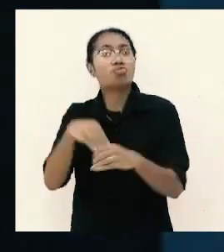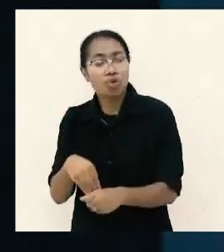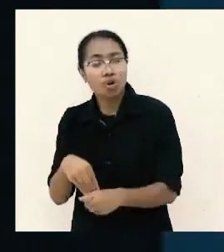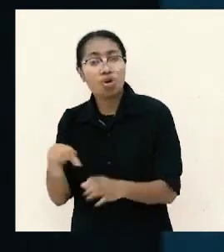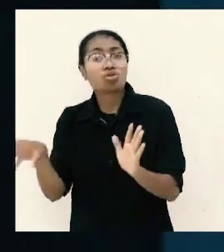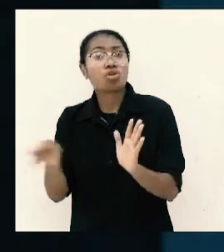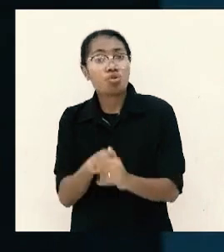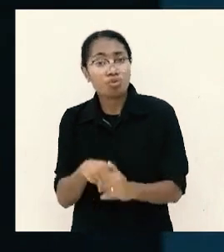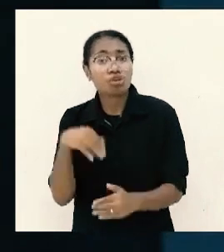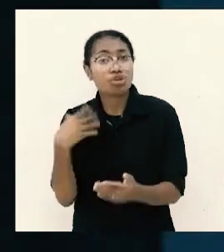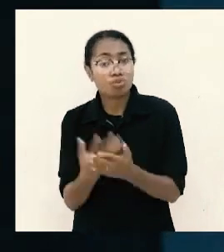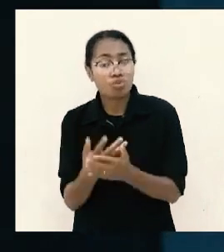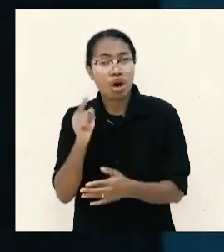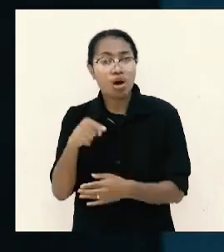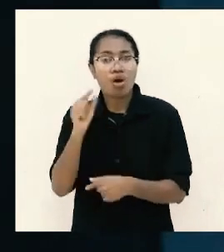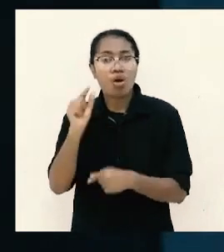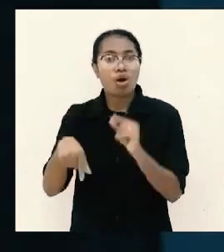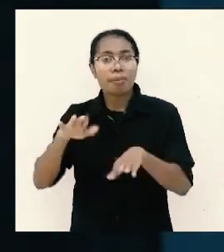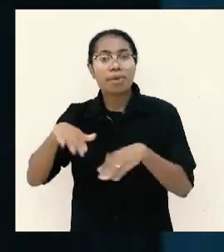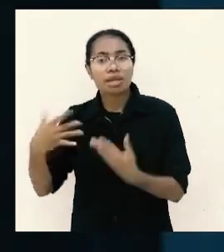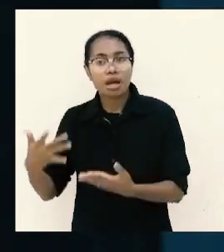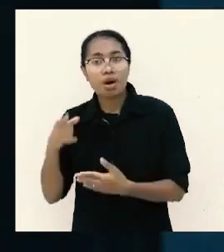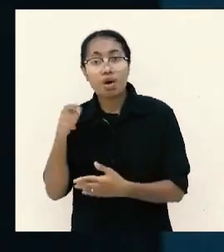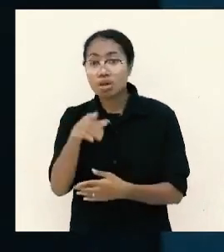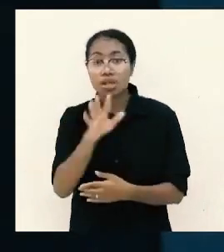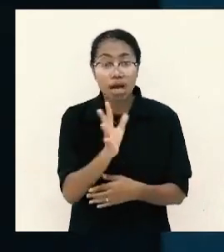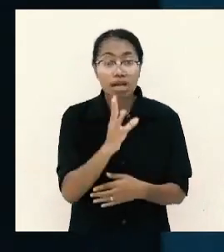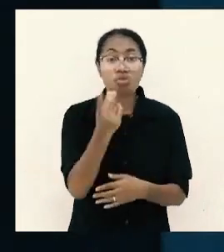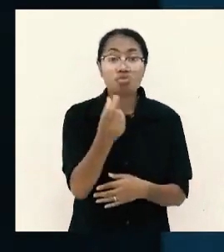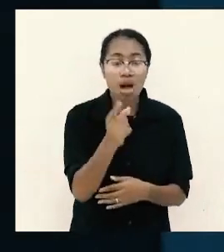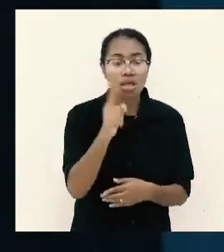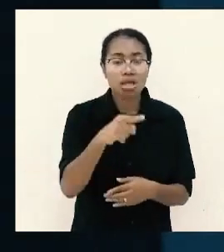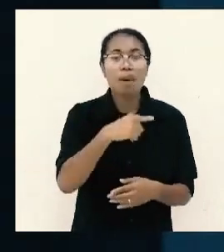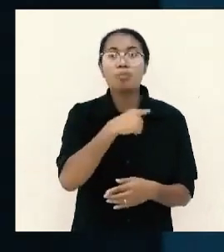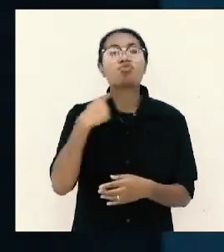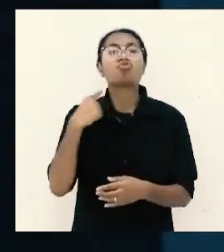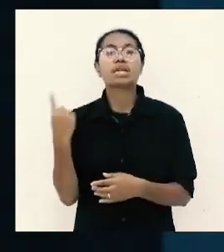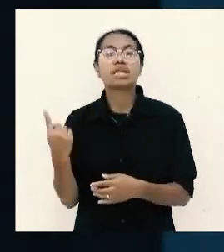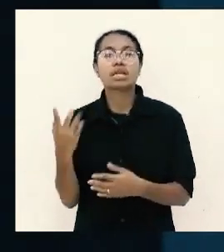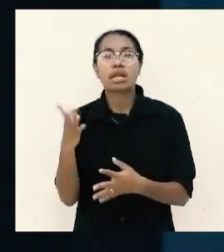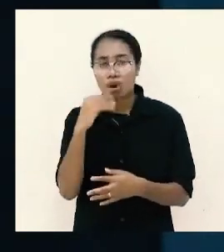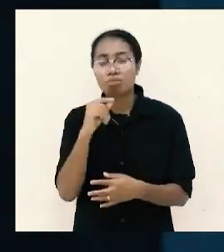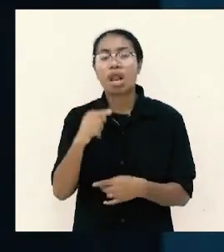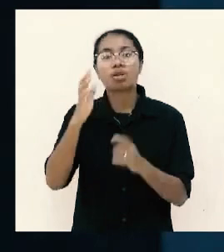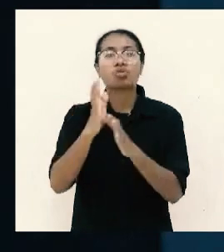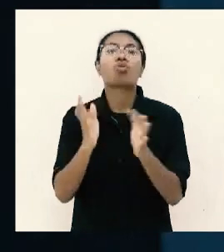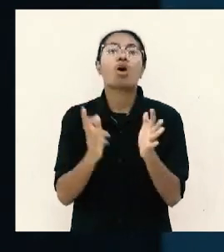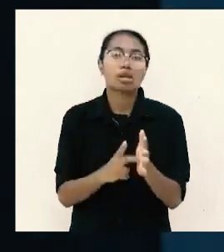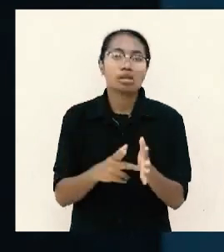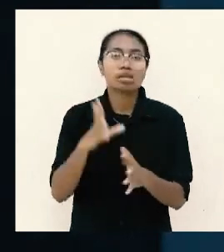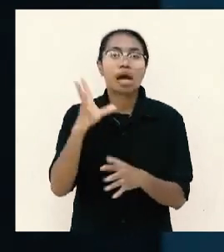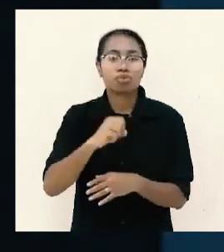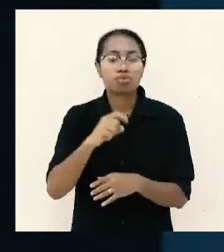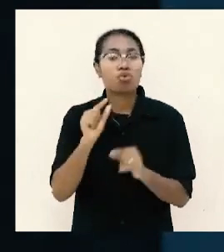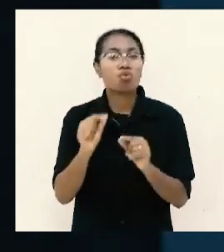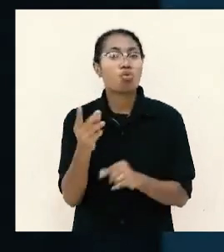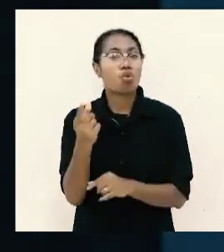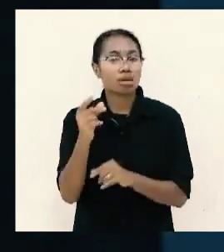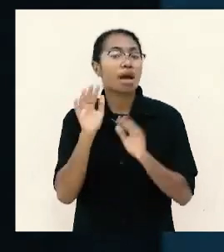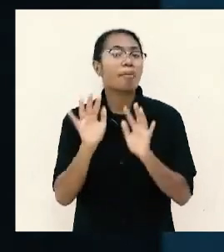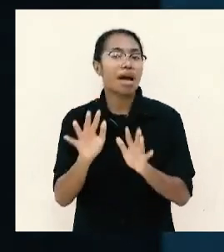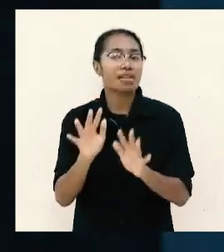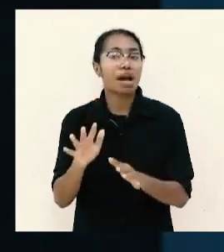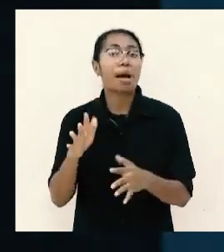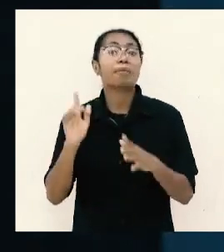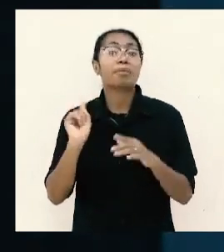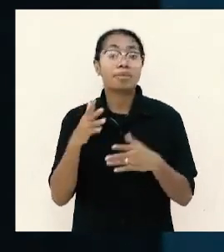begini kalau tidak dikasih uang dia pasti bunuh diri lalu bilang Tuhan cabut nyawanya uang saya banyak jadi biarlah saya